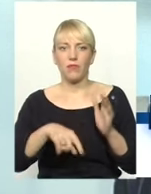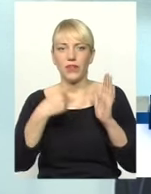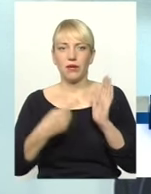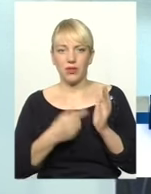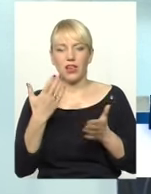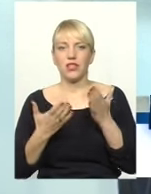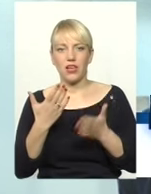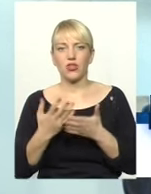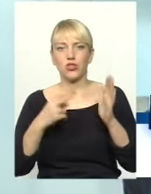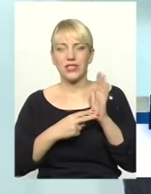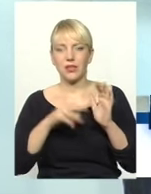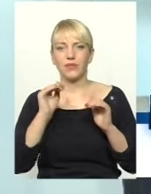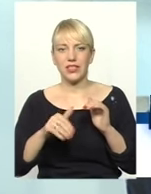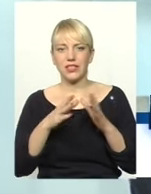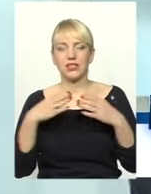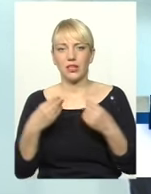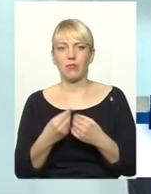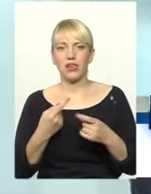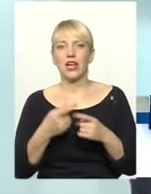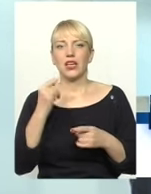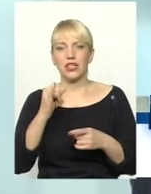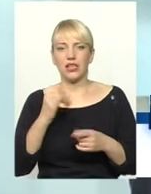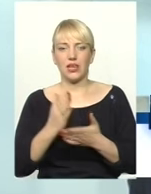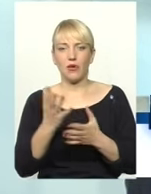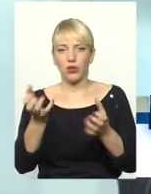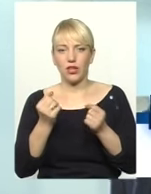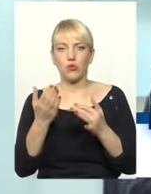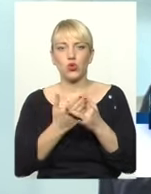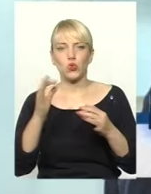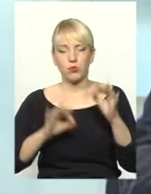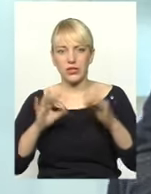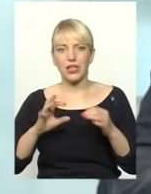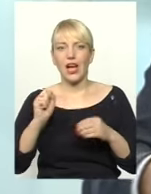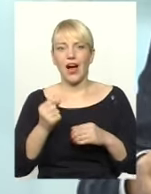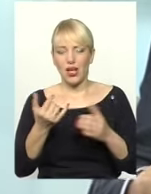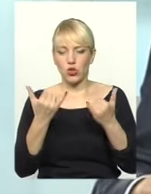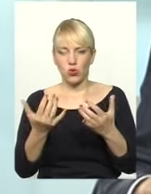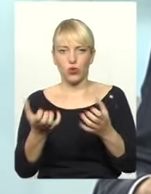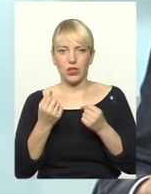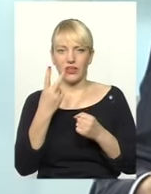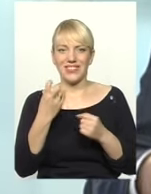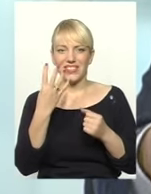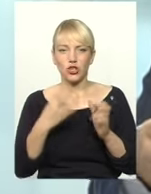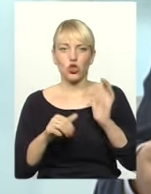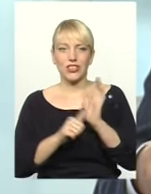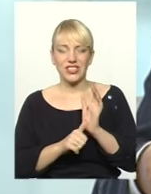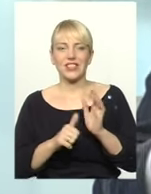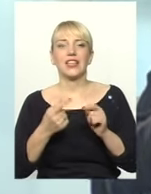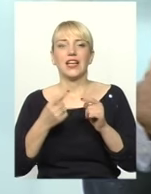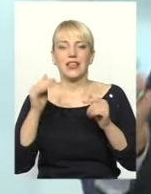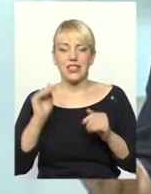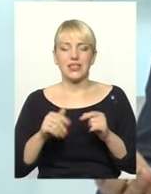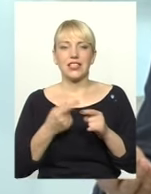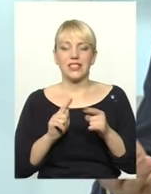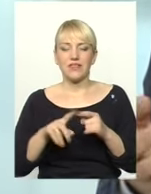37 тисяч були сімей, в 2014 році одержували субсидії з держави, а сьогодні одержували 246 тисяч, оці ці показники,